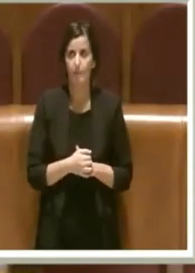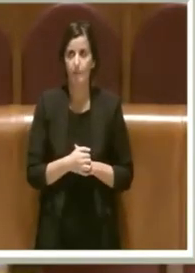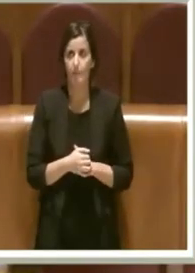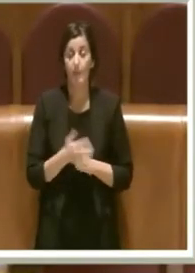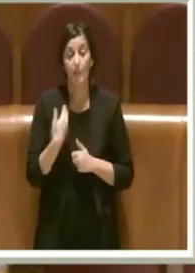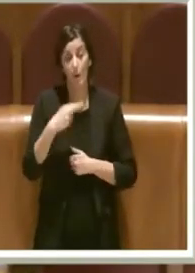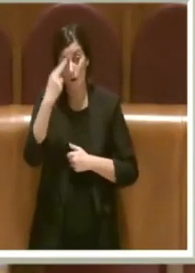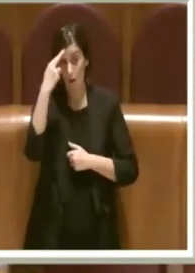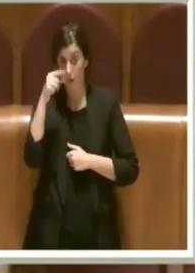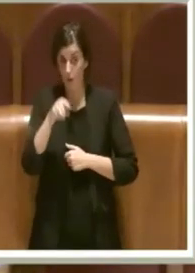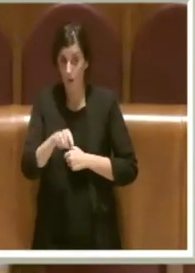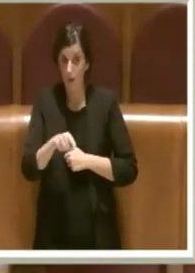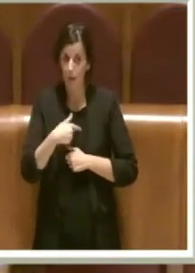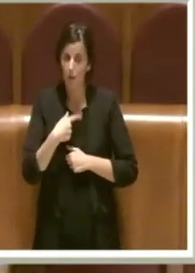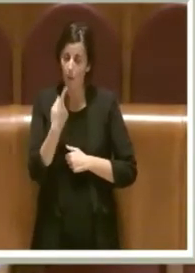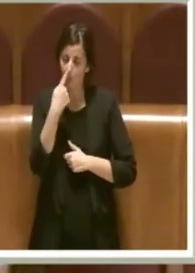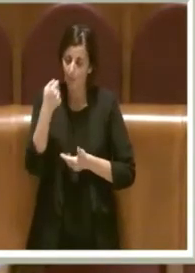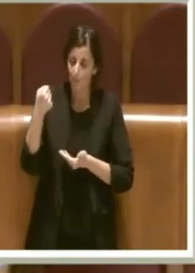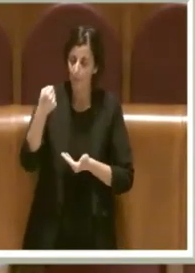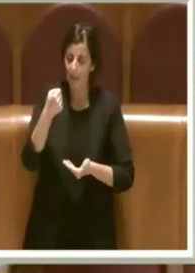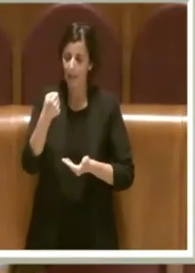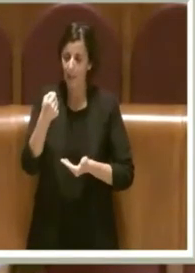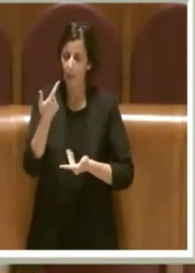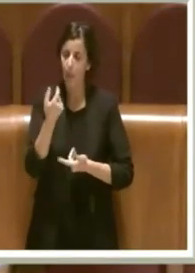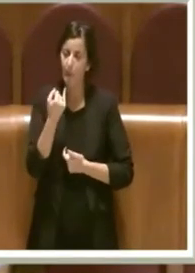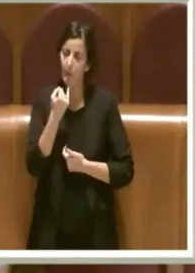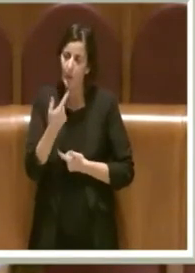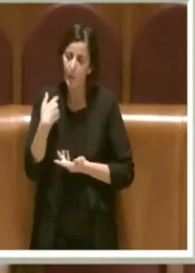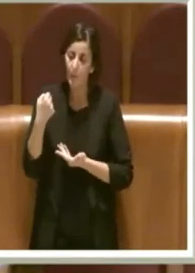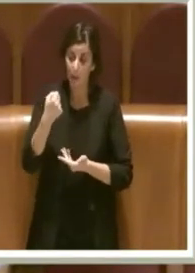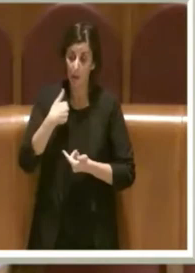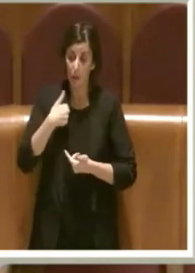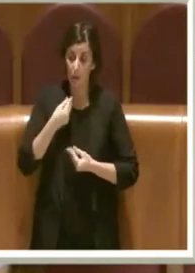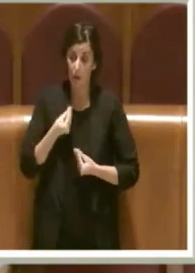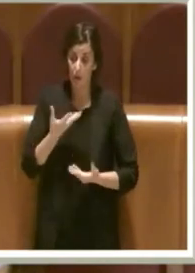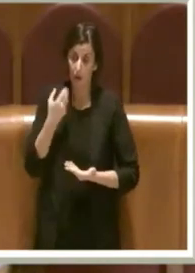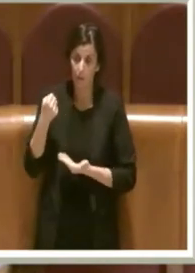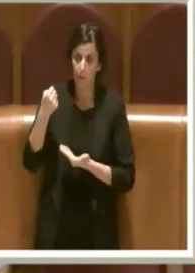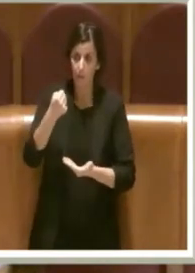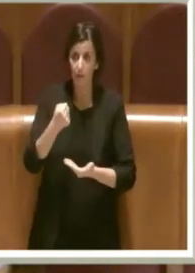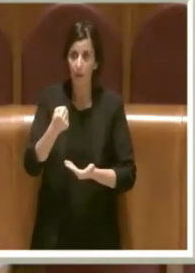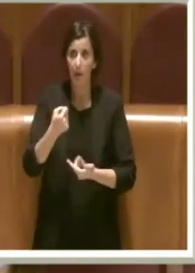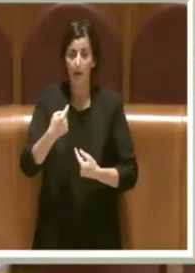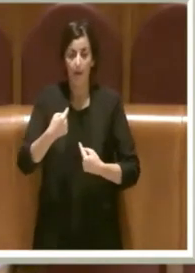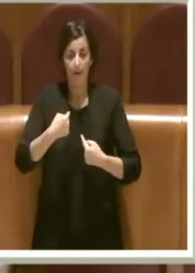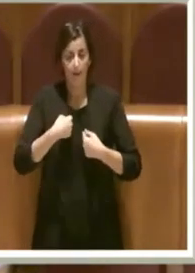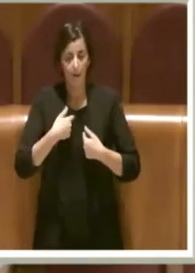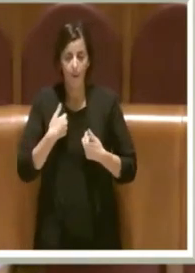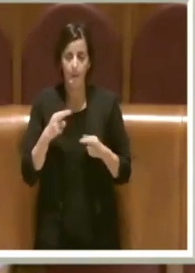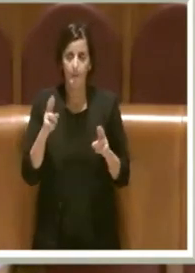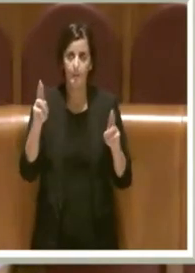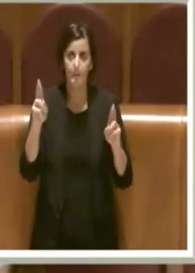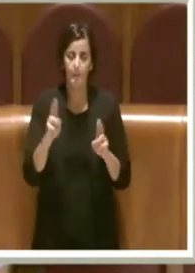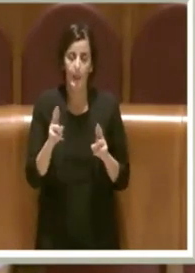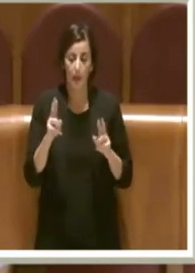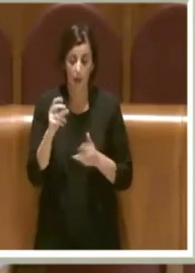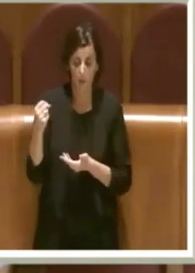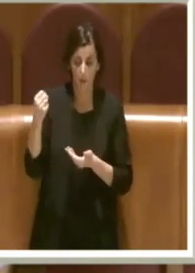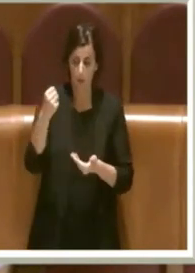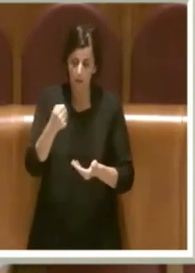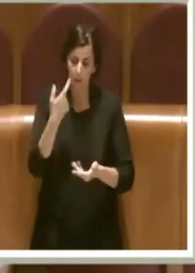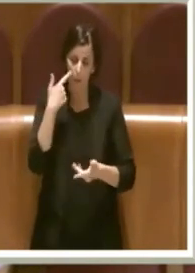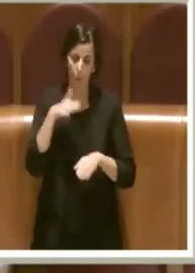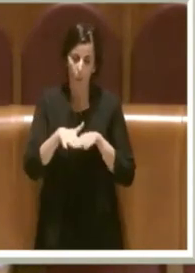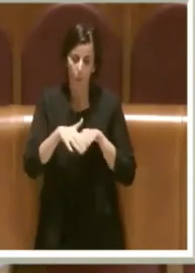ricordandogli che comunque c'è un piccolo patrimonio che noi abbiamo lasciato e noi e io personalmente mi auspico che lei ne faccia buon